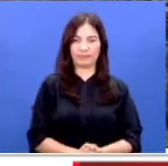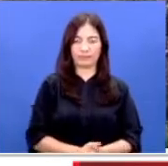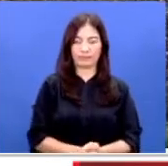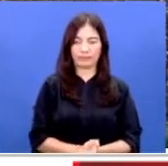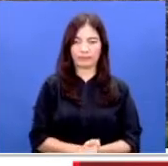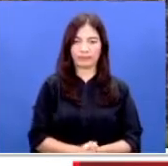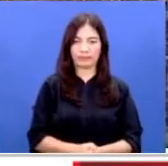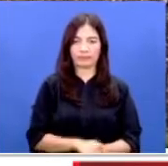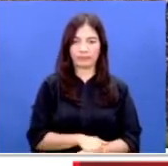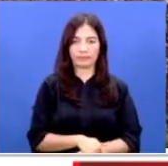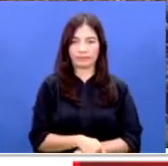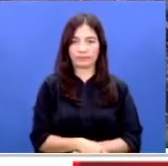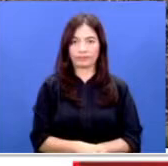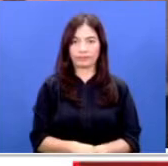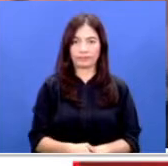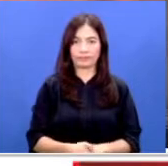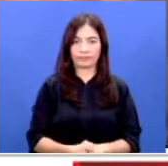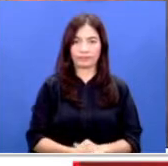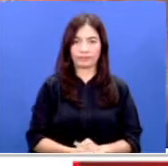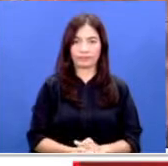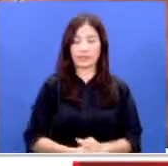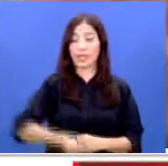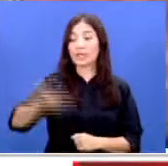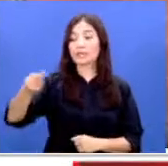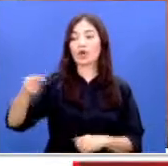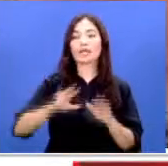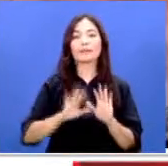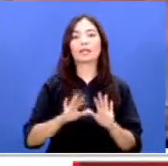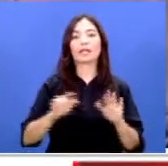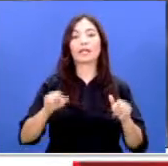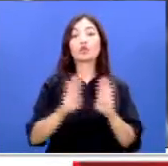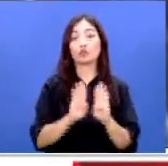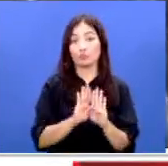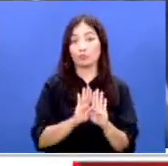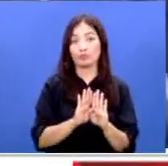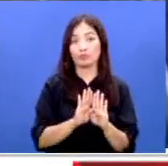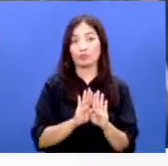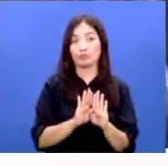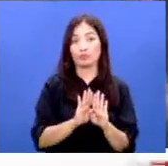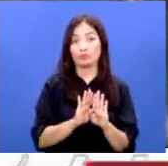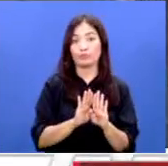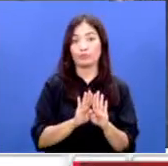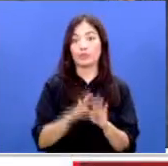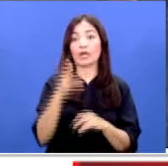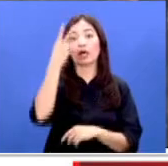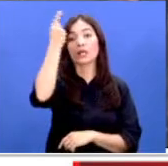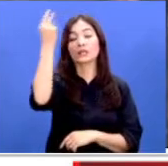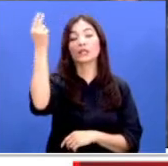Baik, ini berarti sekolah untuk sementara ditutup dan rencananya hingga kapan?